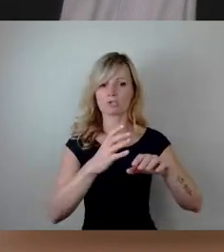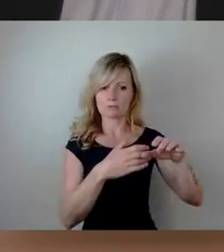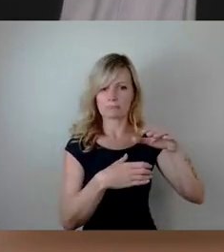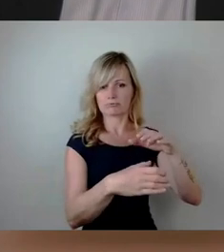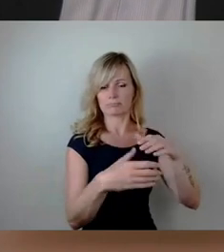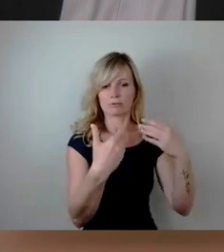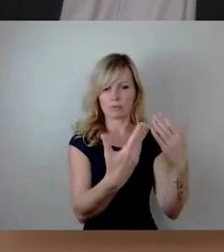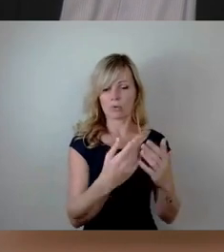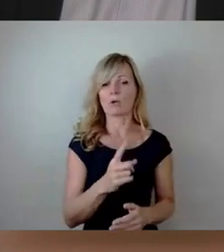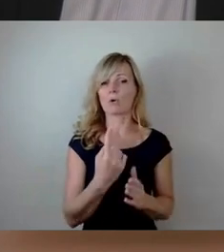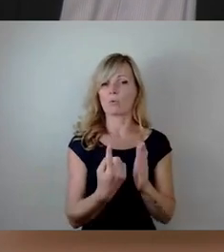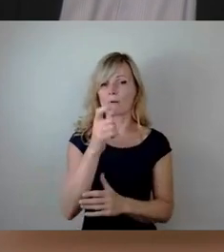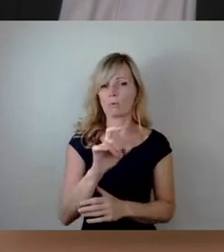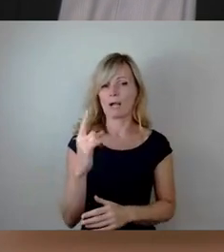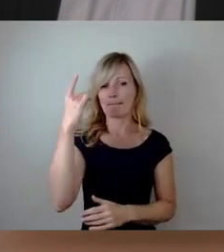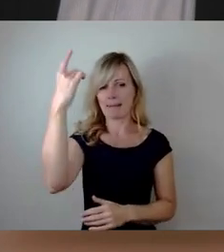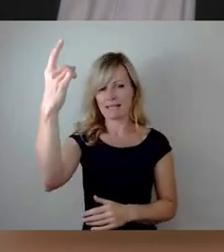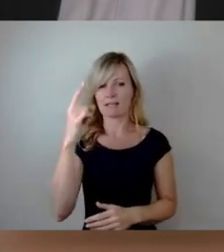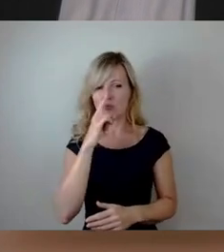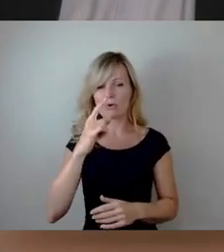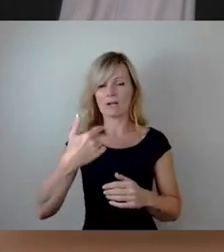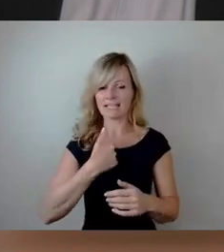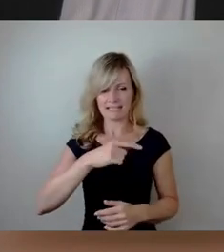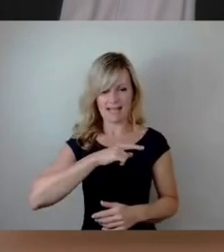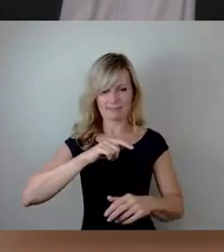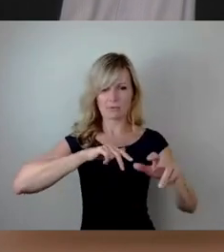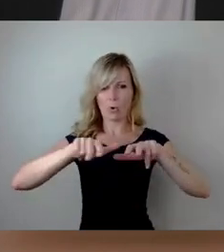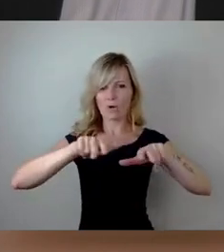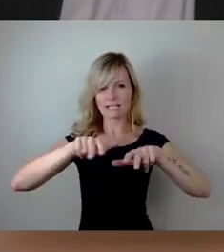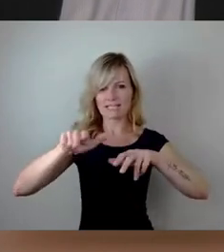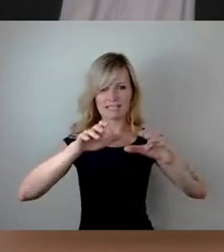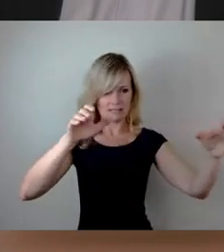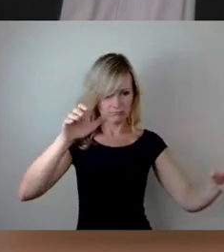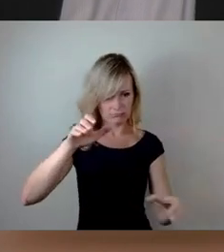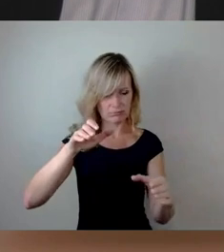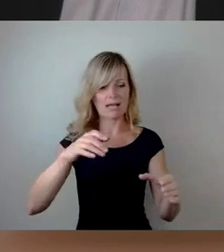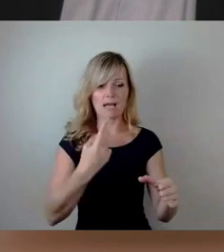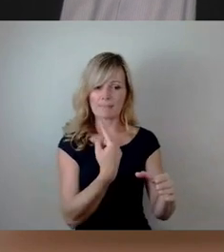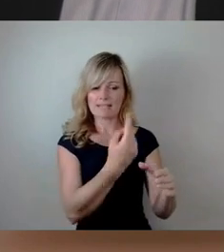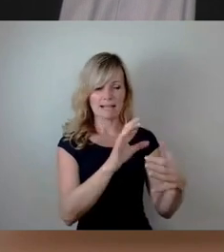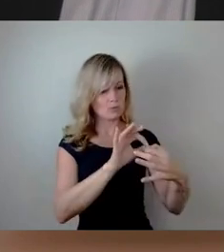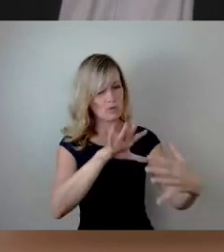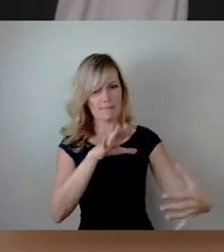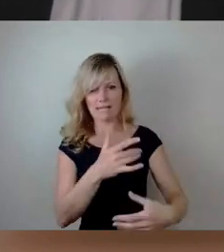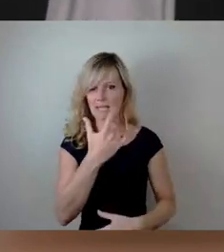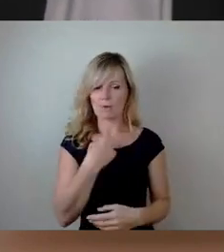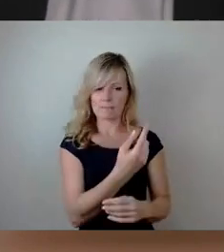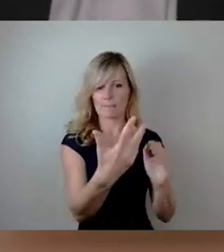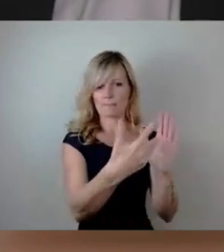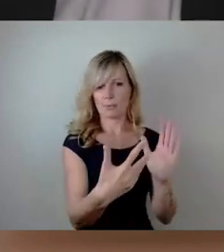Oberweisen und genau eben diese Unabhängigkeit zu gewährleisten. Das ist aber eine reine organisatorische und keine